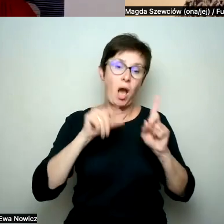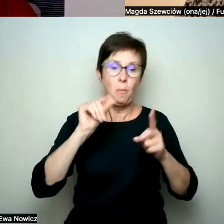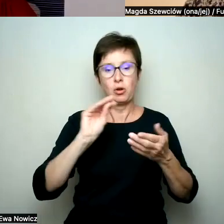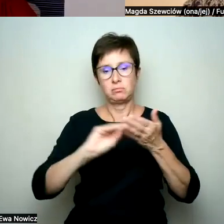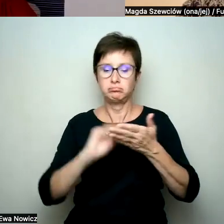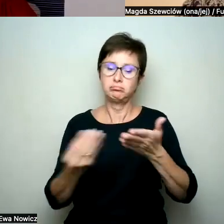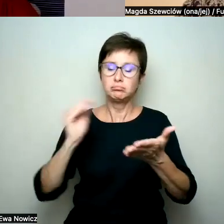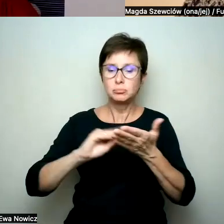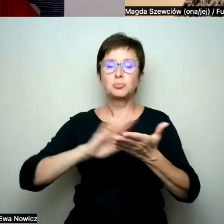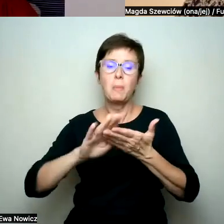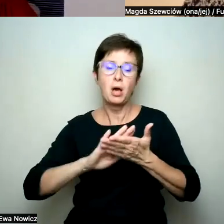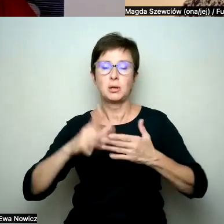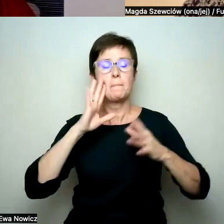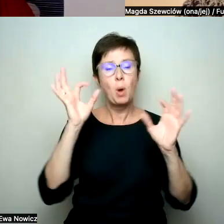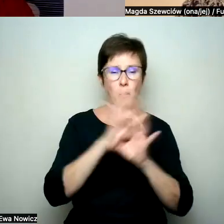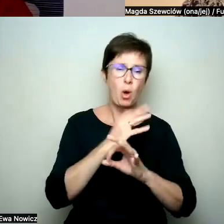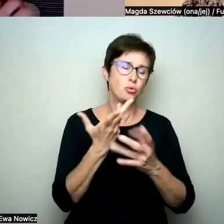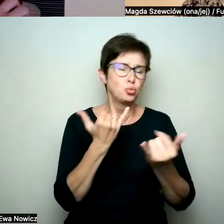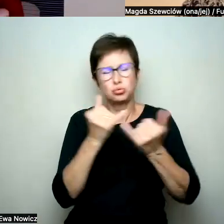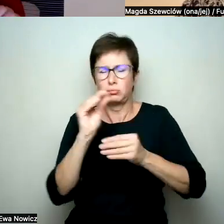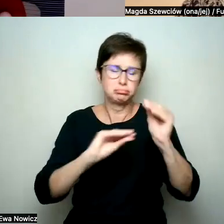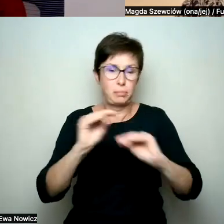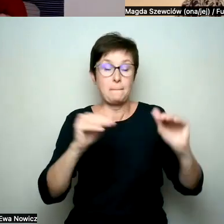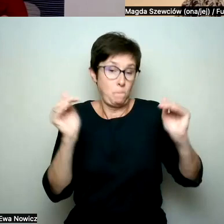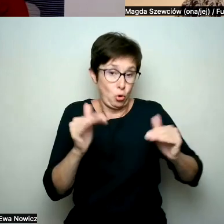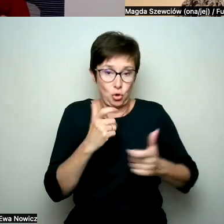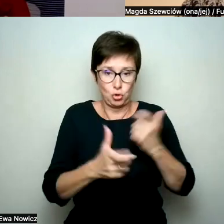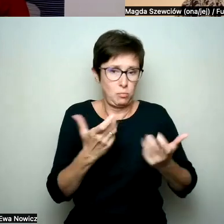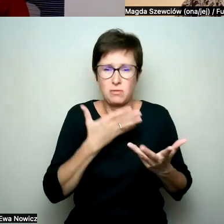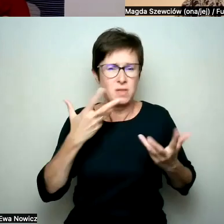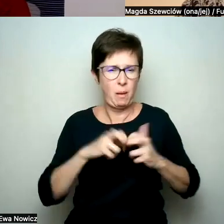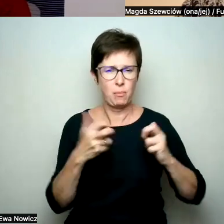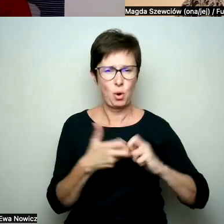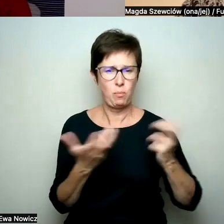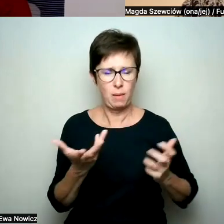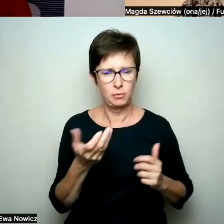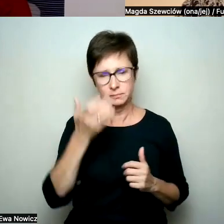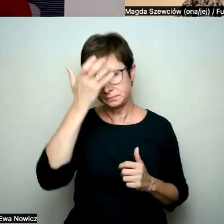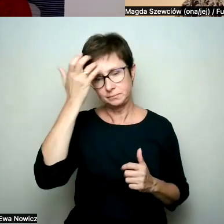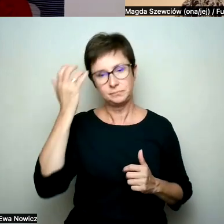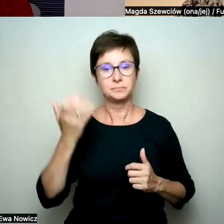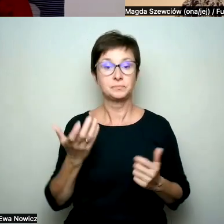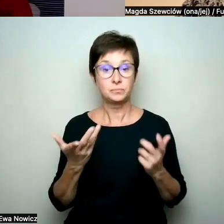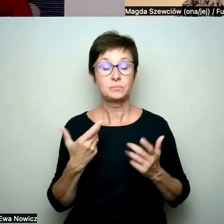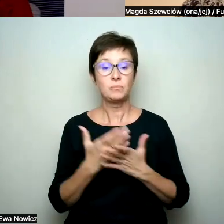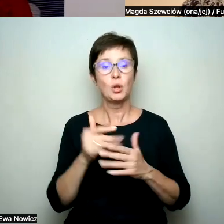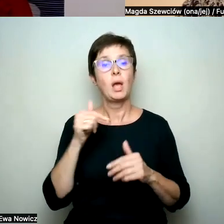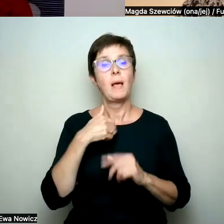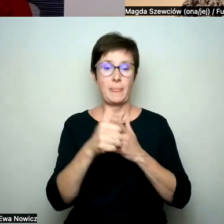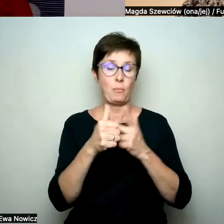zmienić, jakoś się do tego odnieść. Więc ja bym powiedziała tak, uważność.